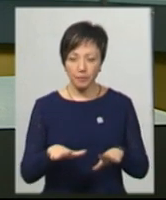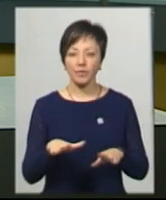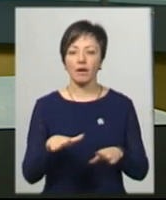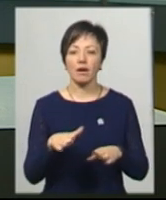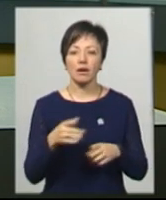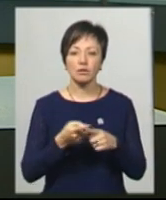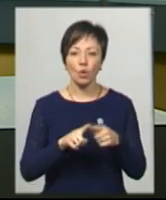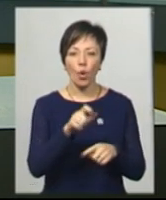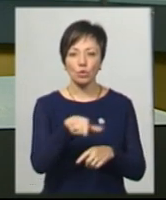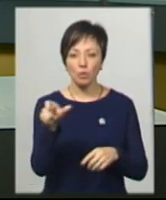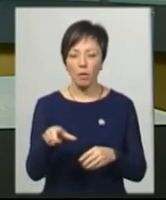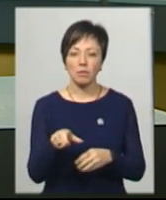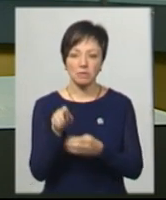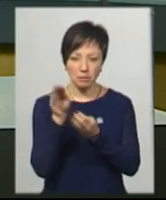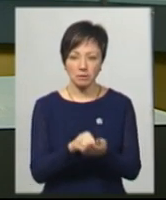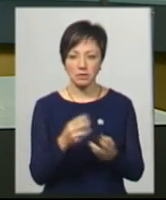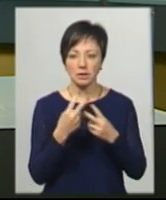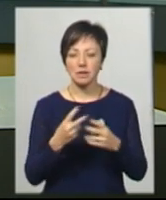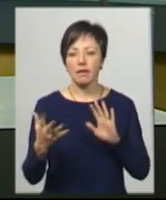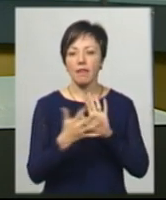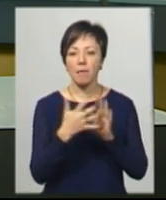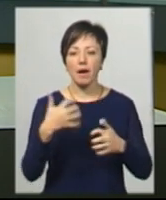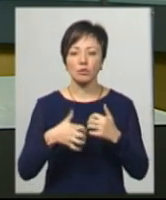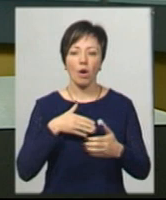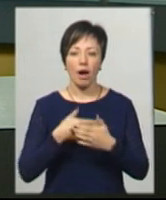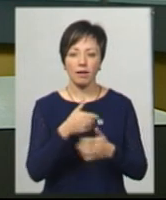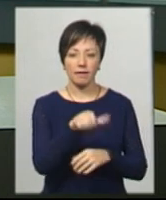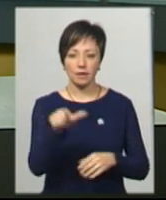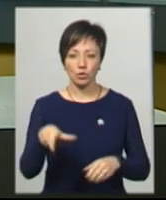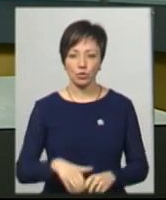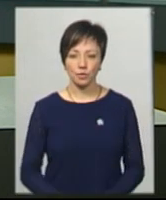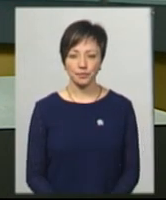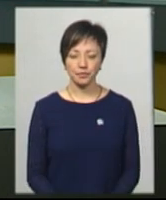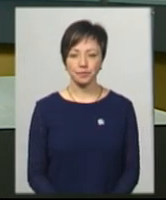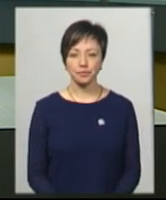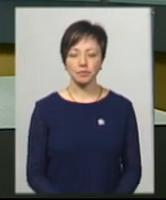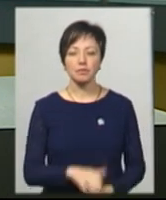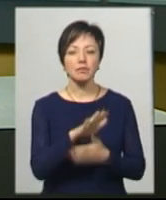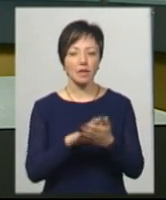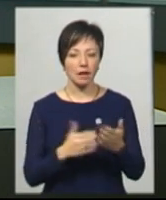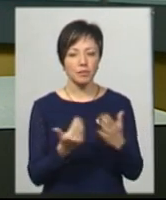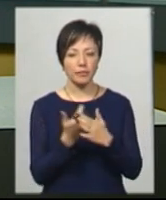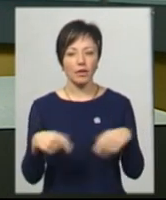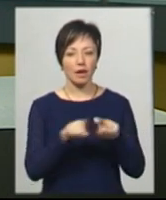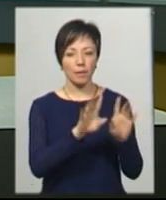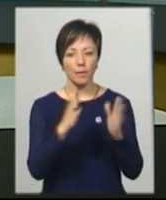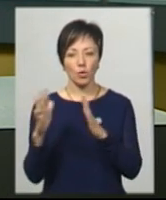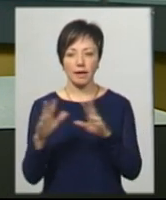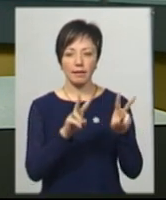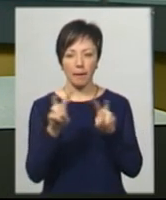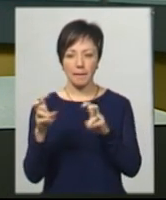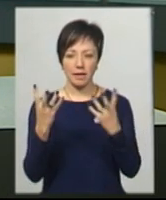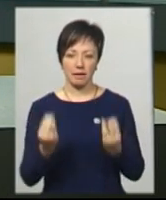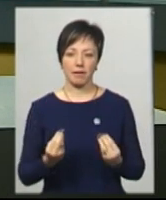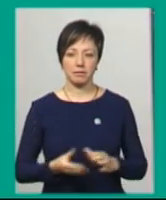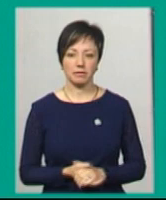засудженим до позбавлення волі за напад на херсонську активістку. Далі у випуску про такі події та теми дня.